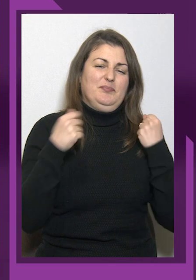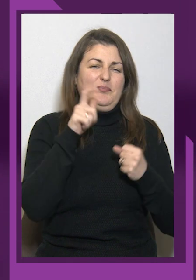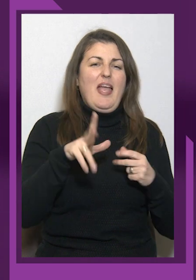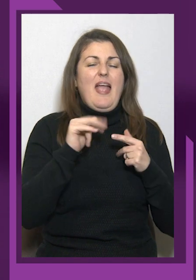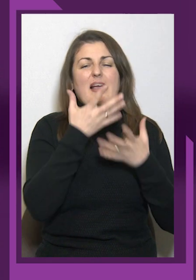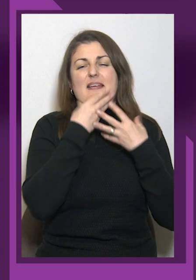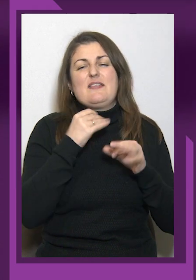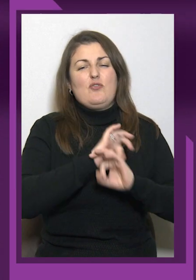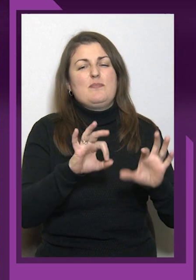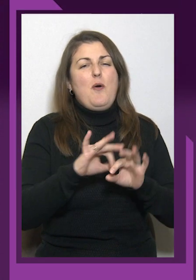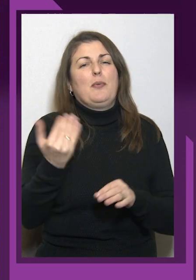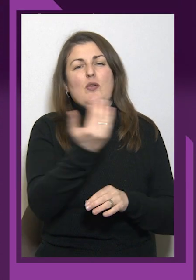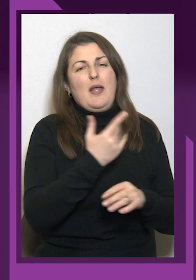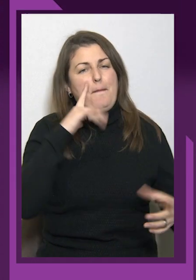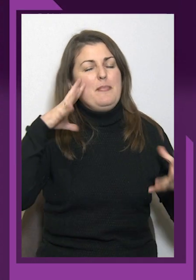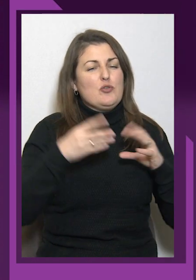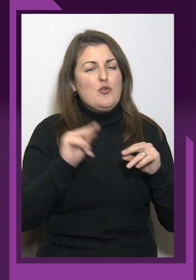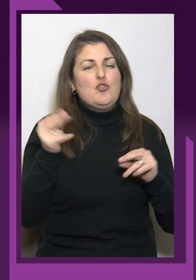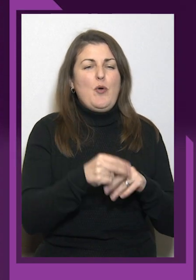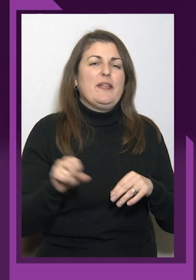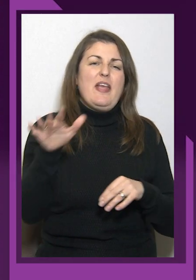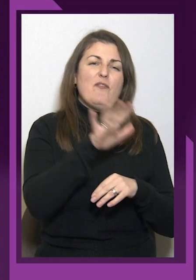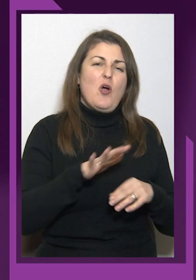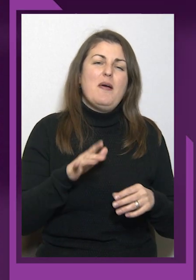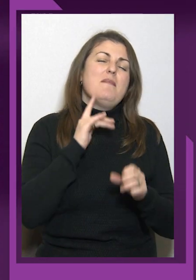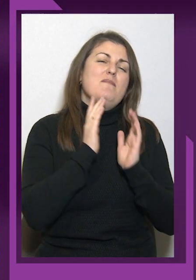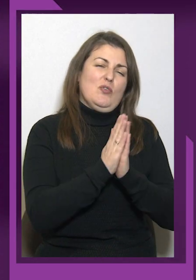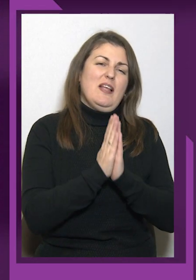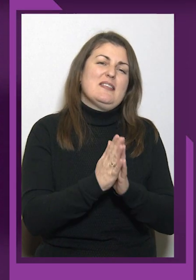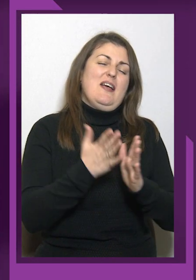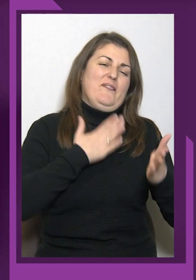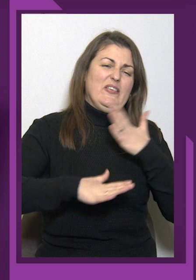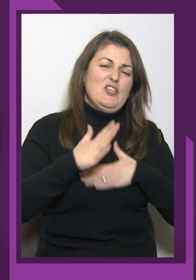Будь ласка, втіште зараз всіх українців, які дивляться наш ефір.